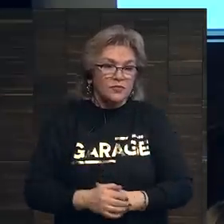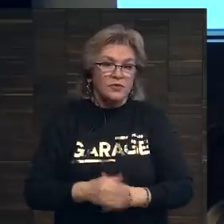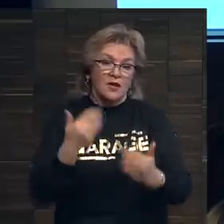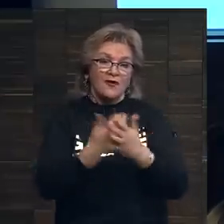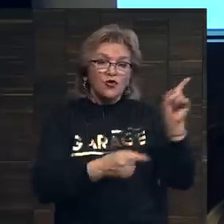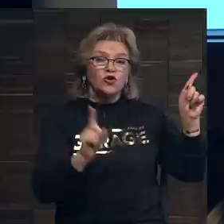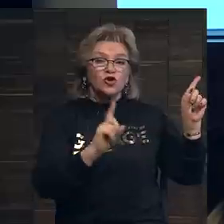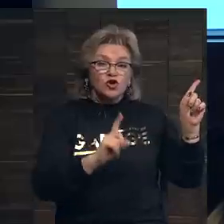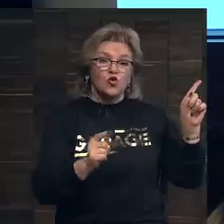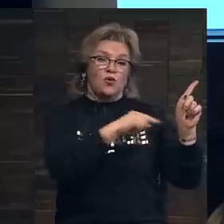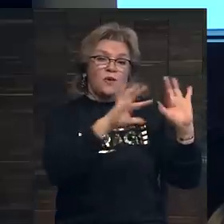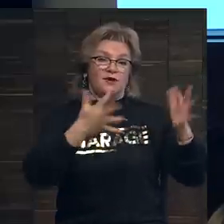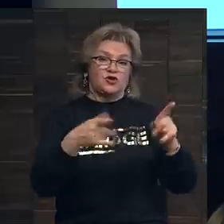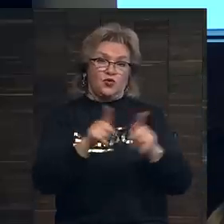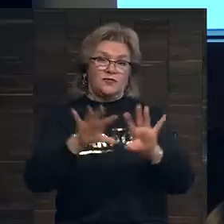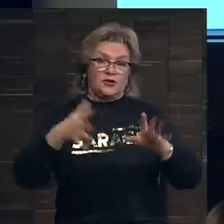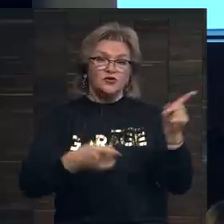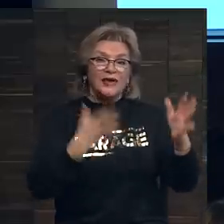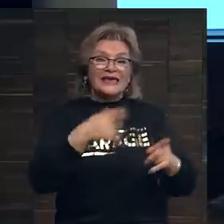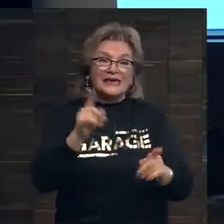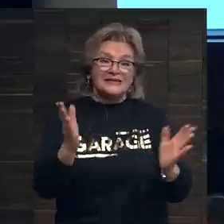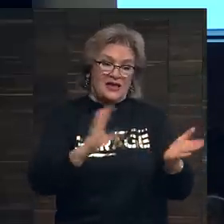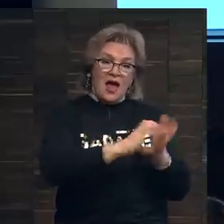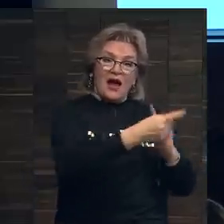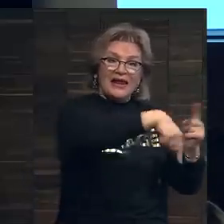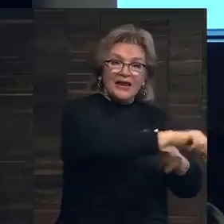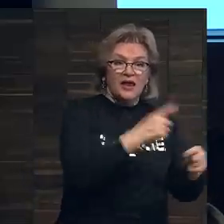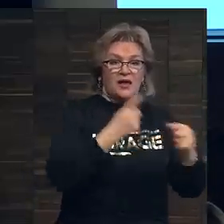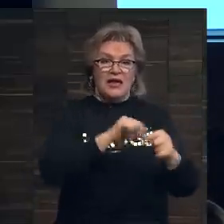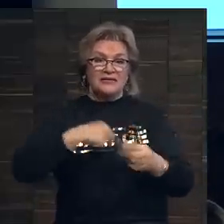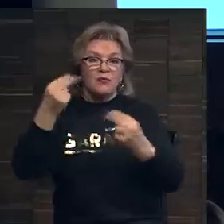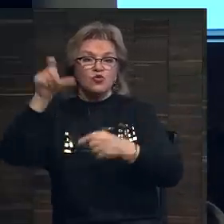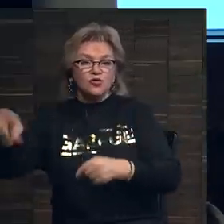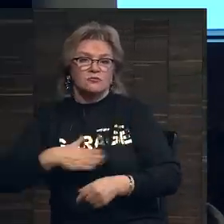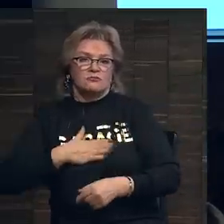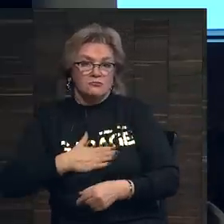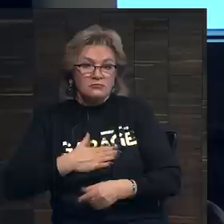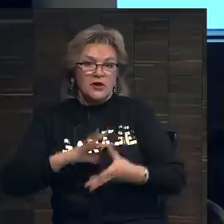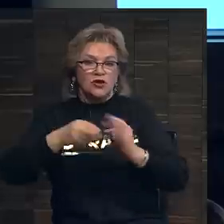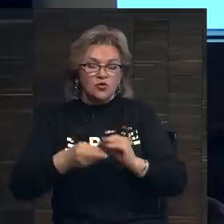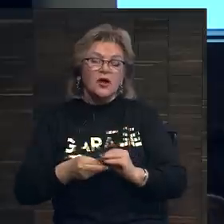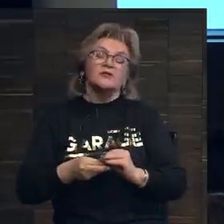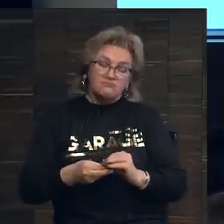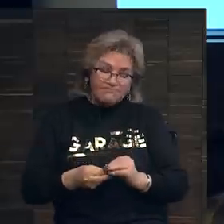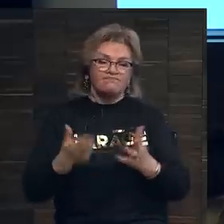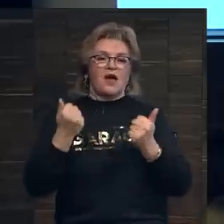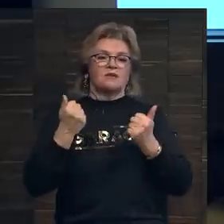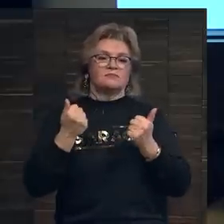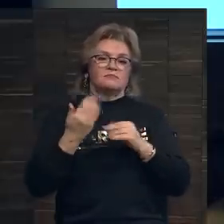И вот что происходит в таких случаях. Если вы галерея или сам художник, довольны ли вы этим результатом? Отчасти